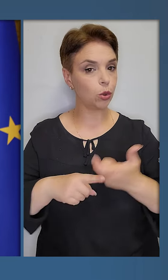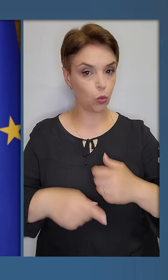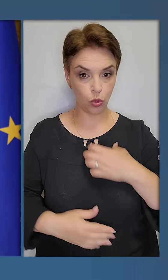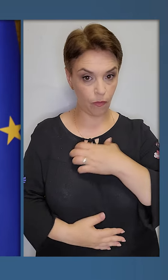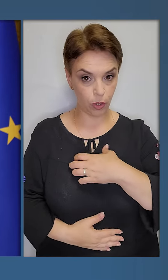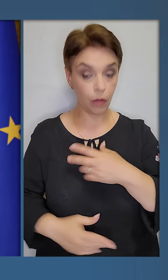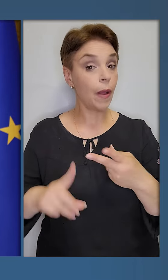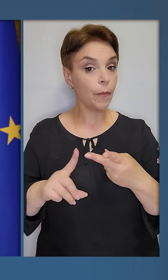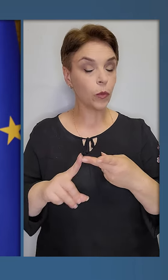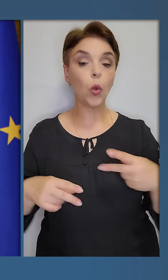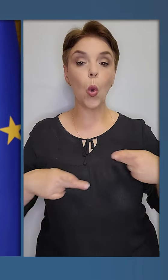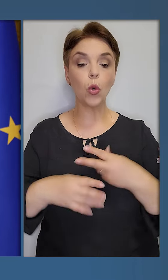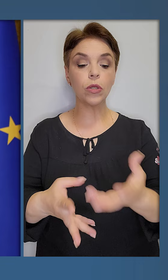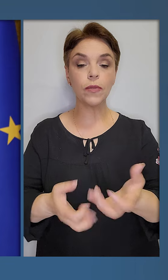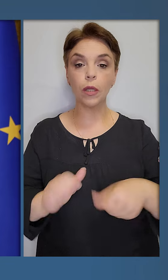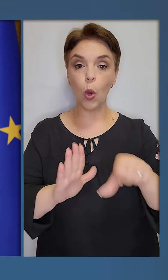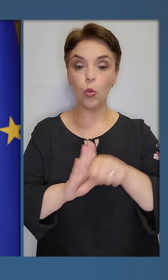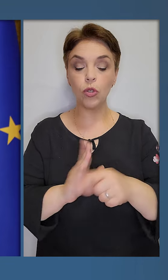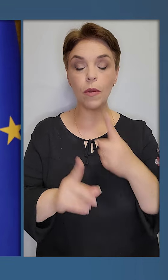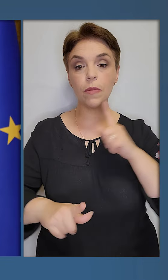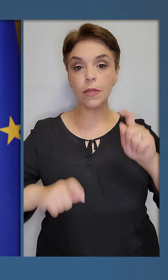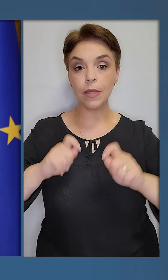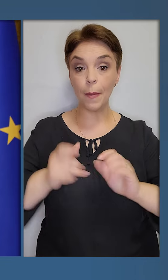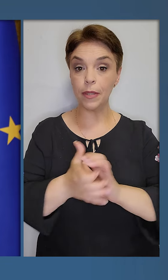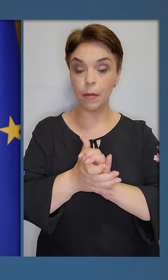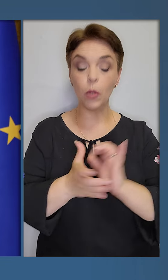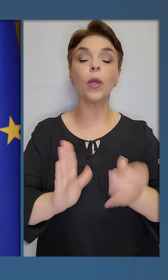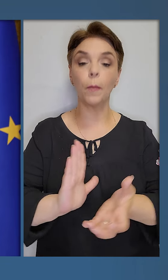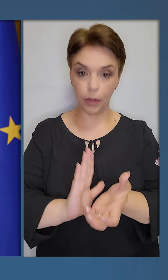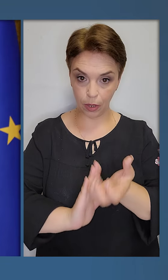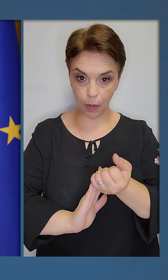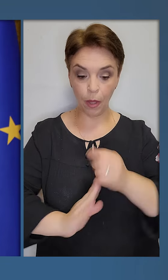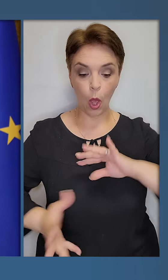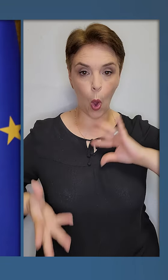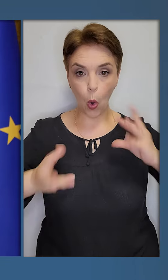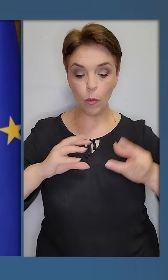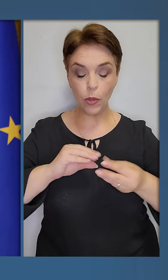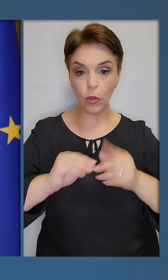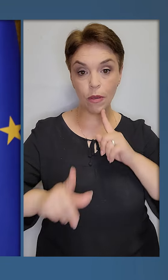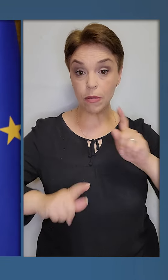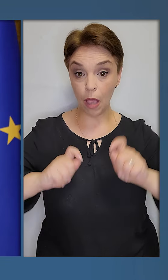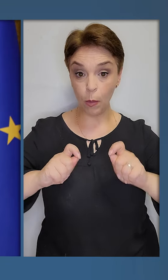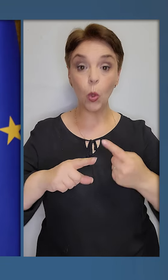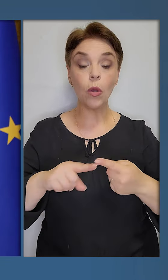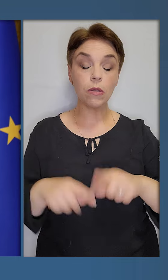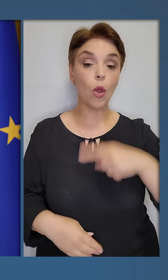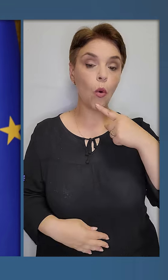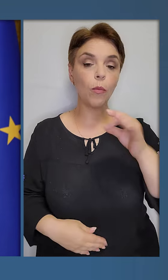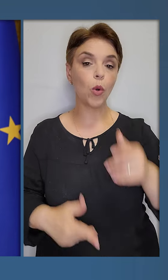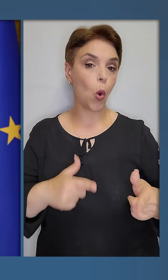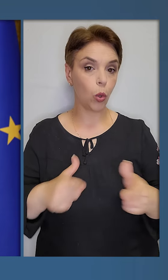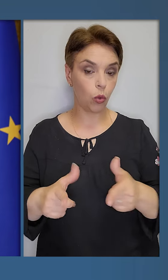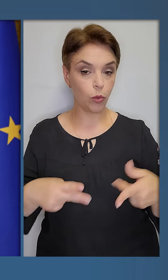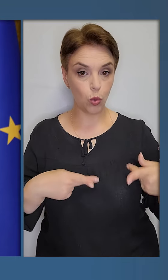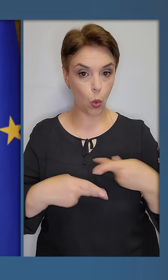важливий. Друге, Угорщина взяла участь в першому саміті миру та підтримала ком'юнікет саміту. І це говорить про